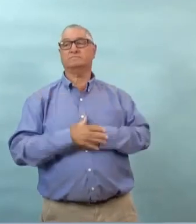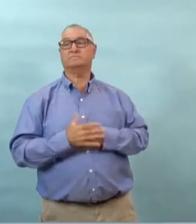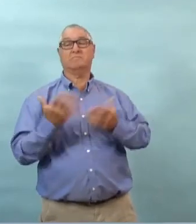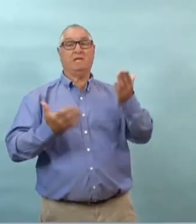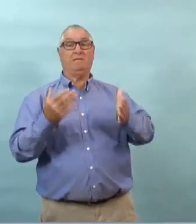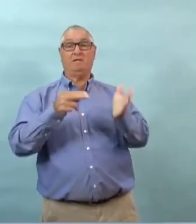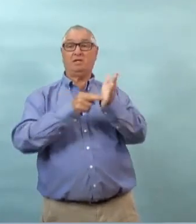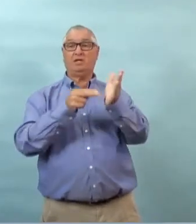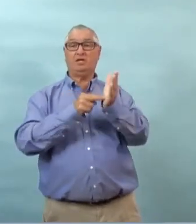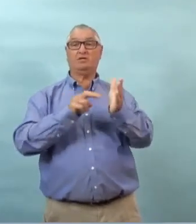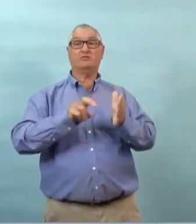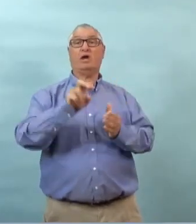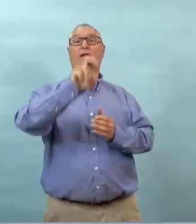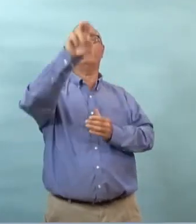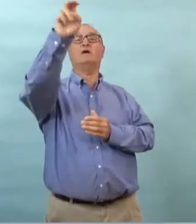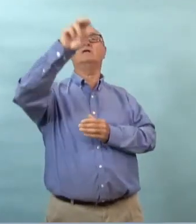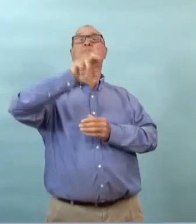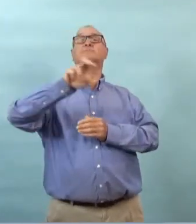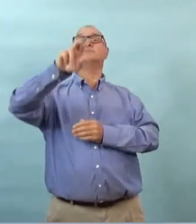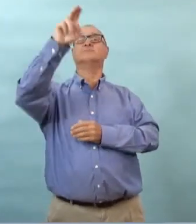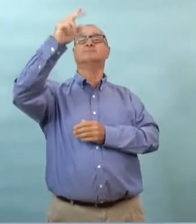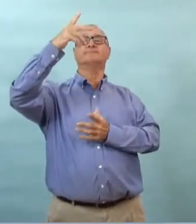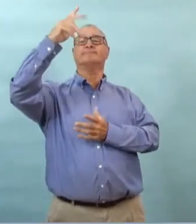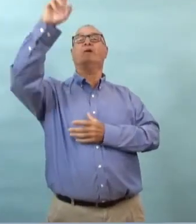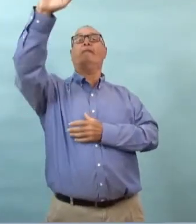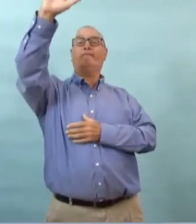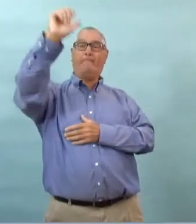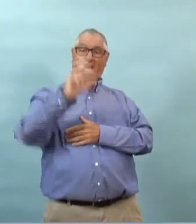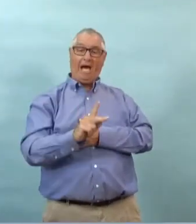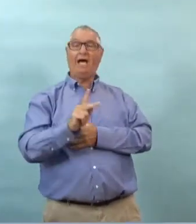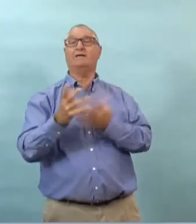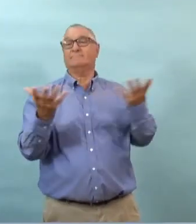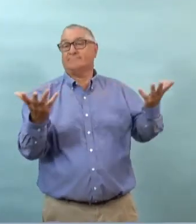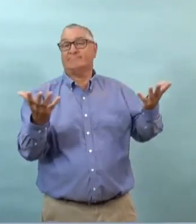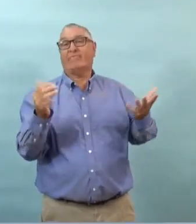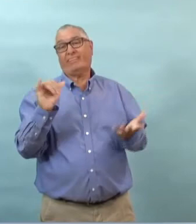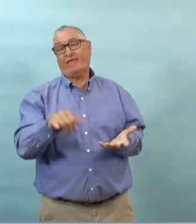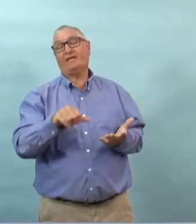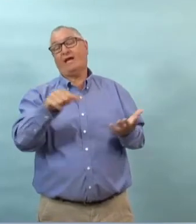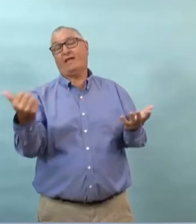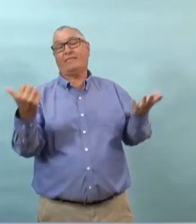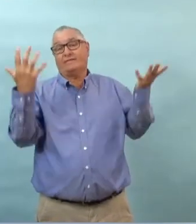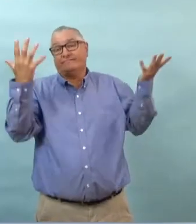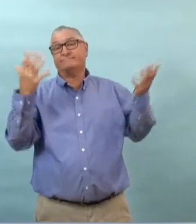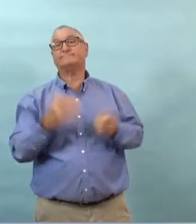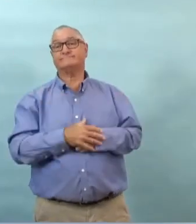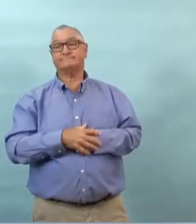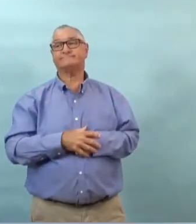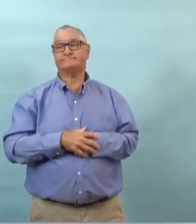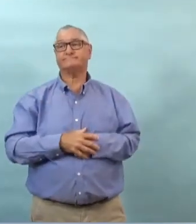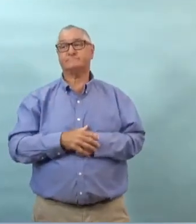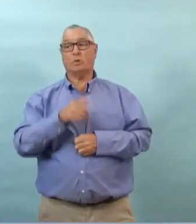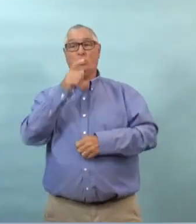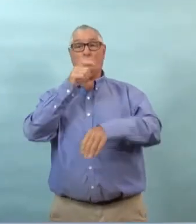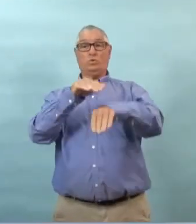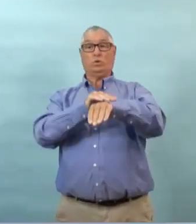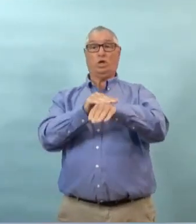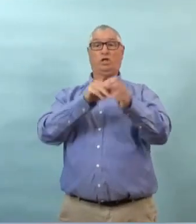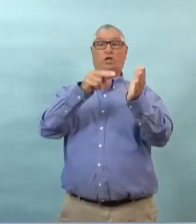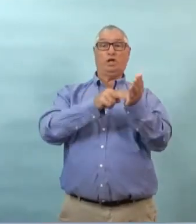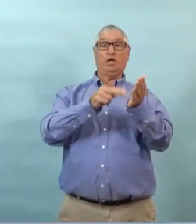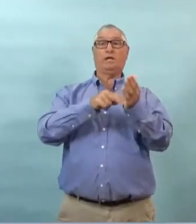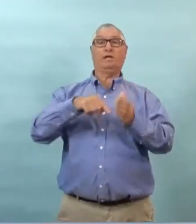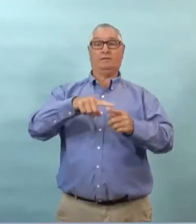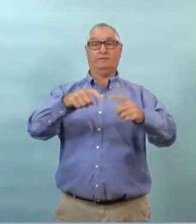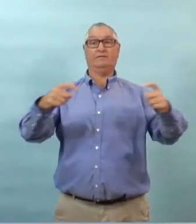l'ouest canadien ça peut être des travailleurs essentiels ça peut être toutes sortes de choses parce qu'il ya des gens qui ont besoin de